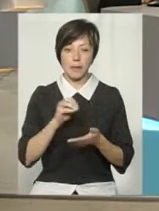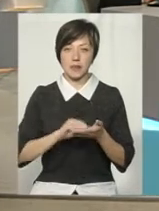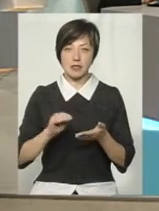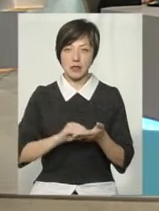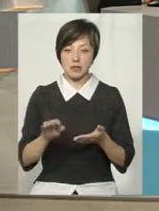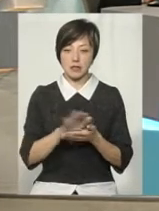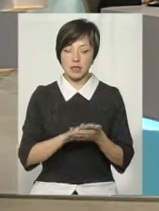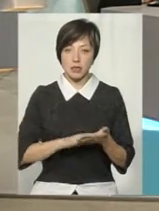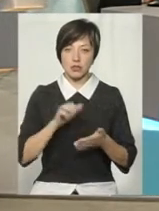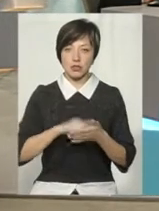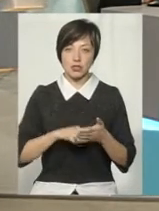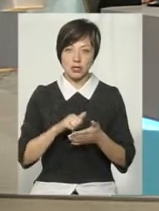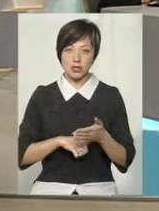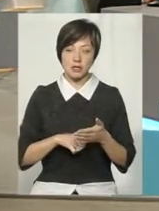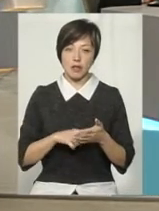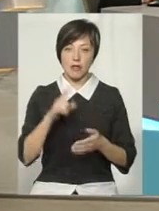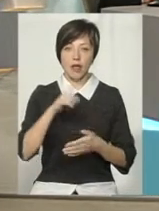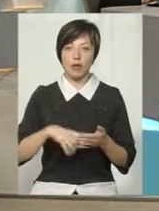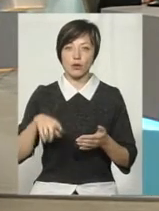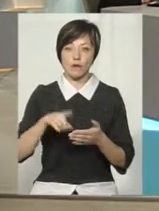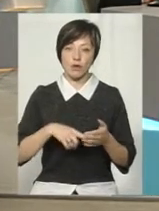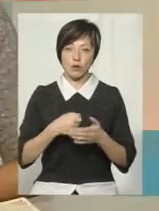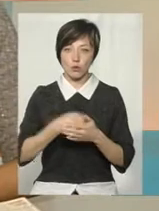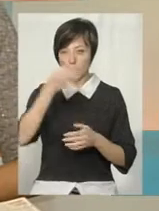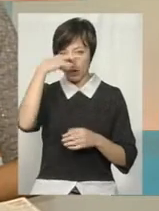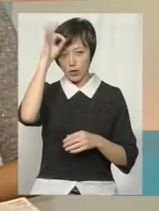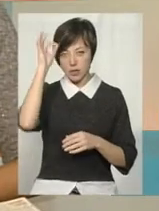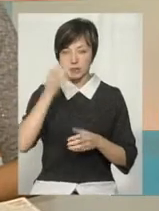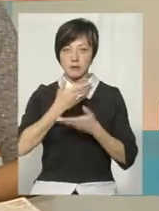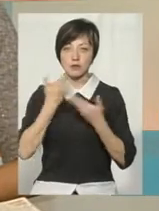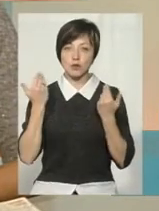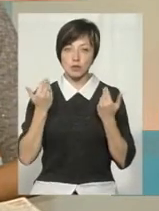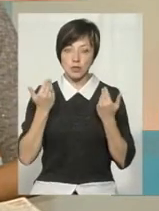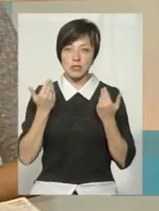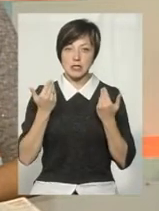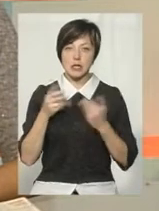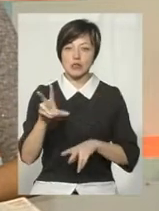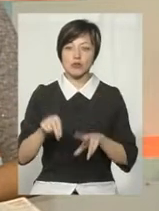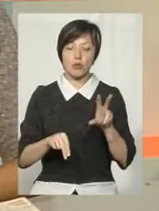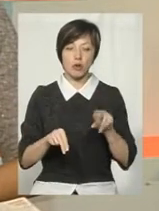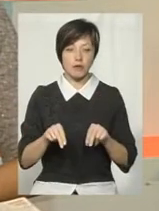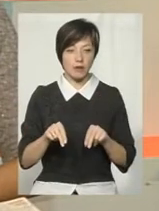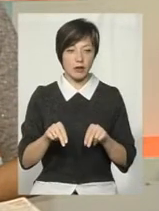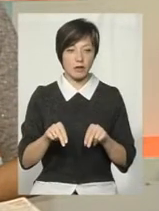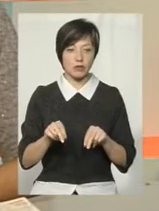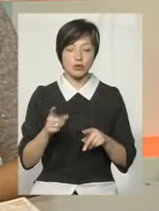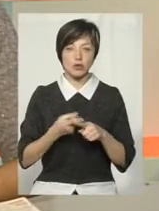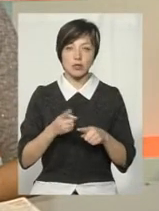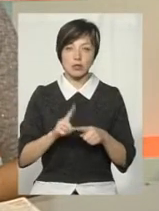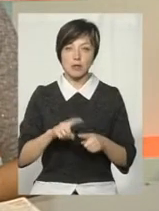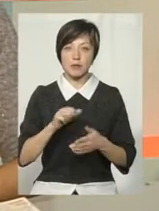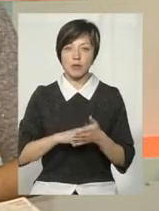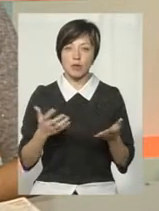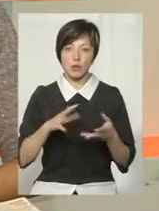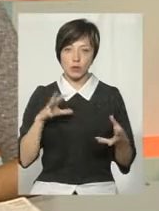заяв, саме через недовіру до поліції і відсутність сподівань, що це призведе до